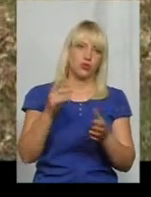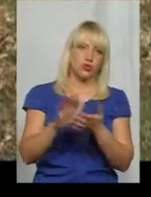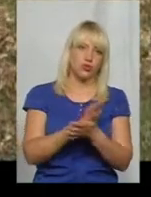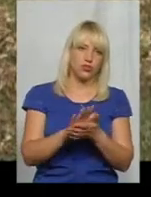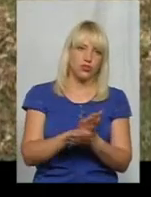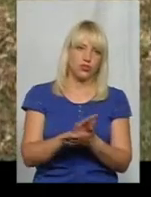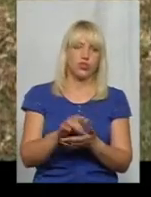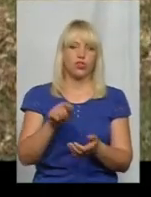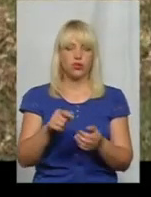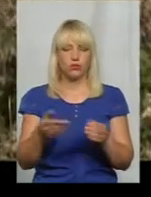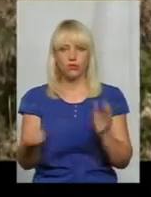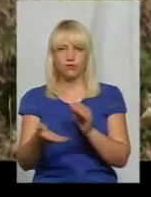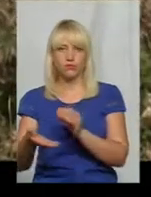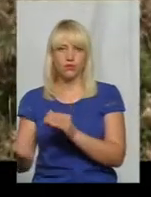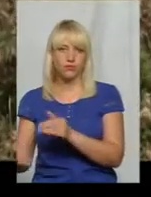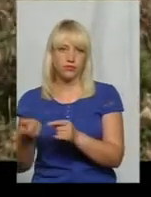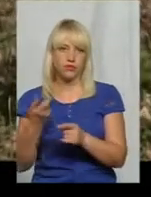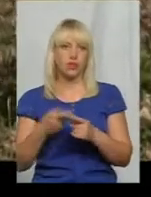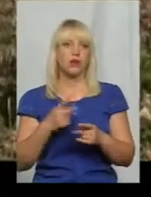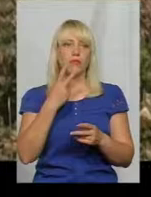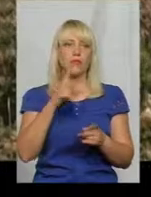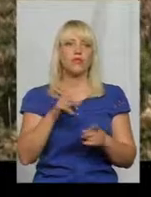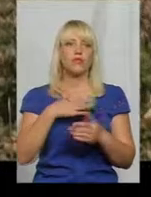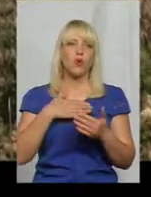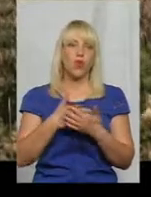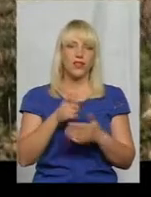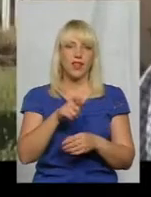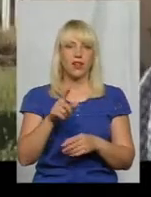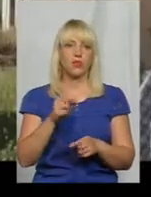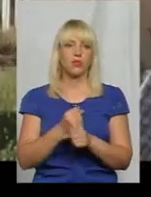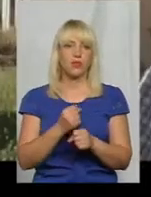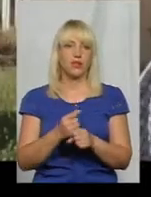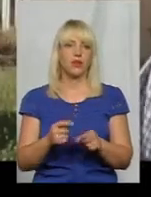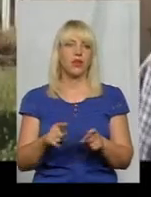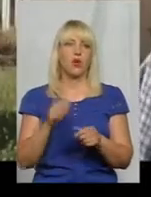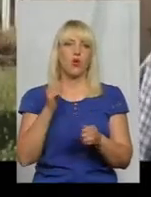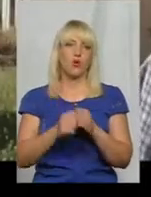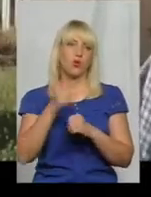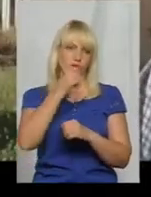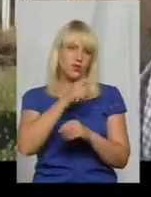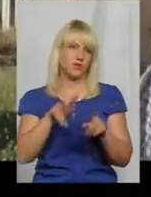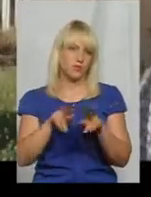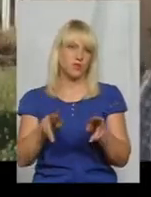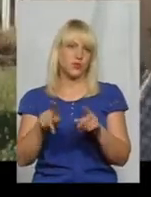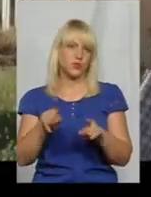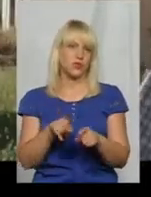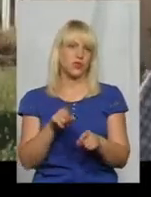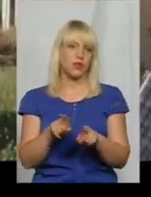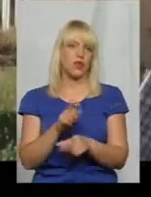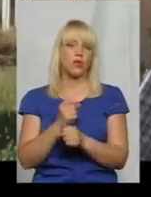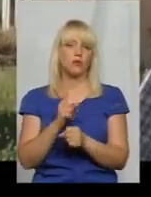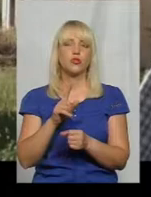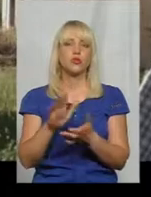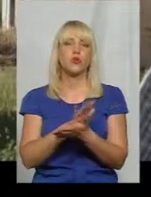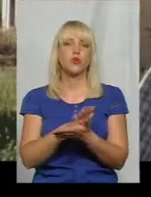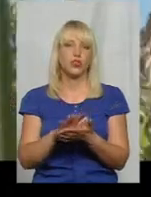обрізали бур'яни. Бачите, що волонтери робили, то практично кожен рік воно щось таке робиться, щоб очистити, щоб